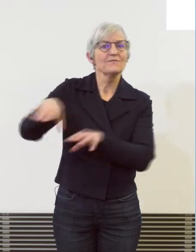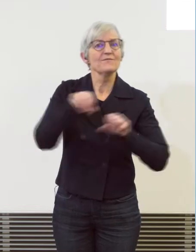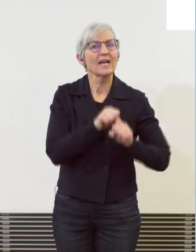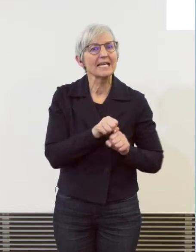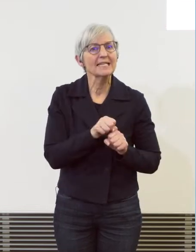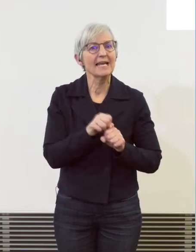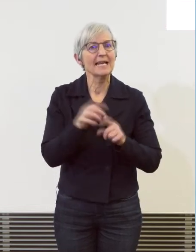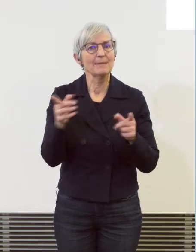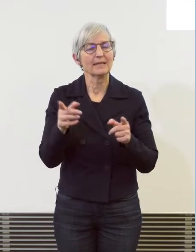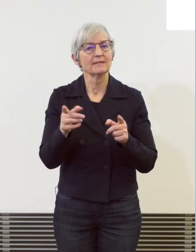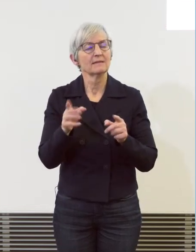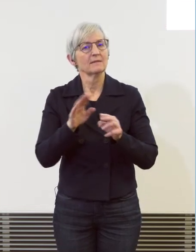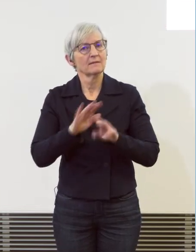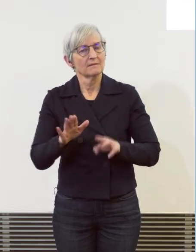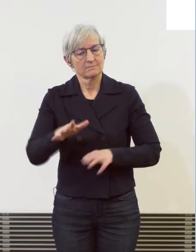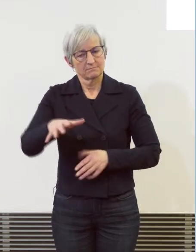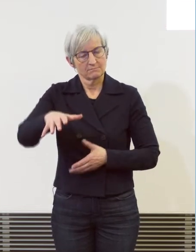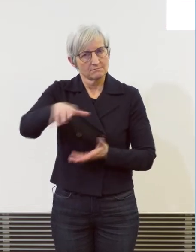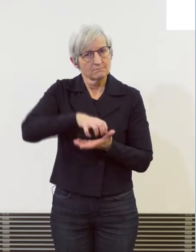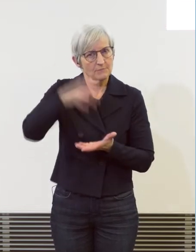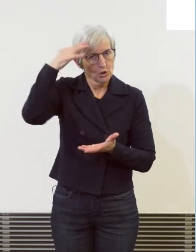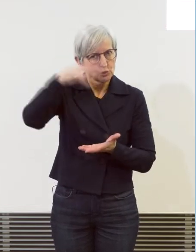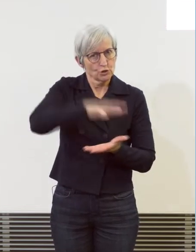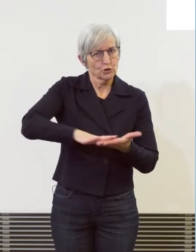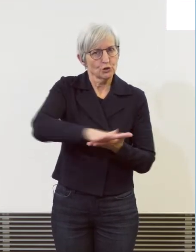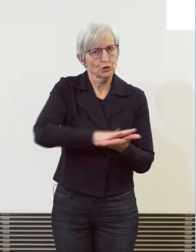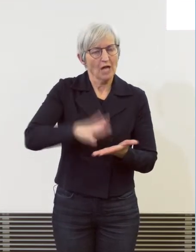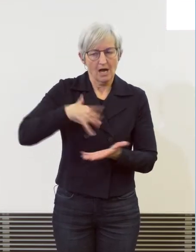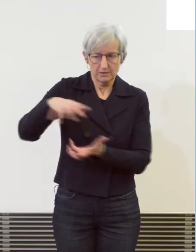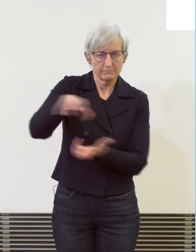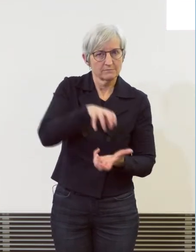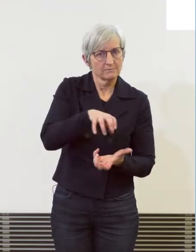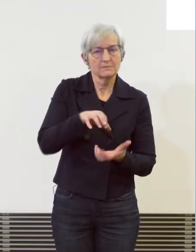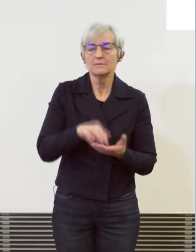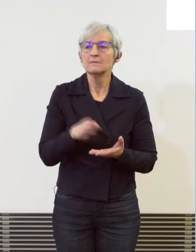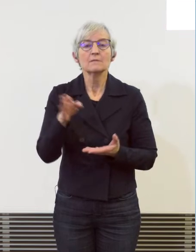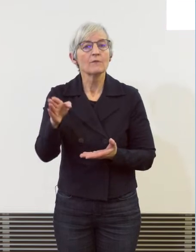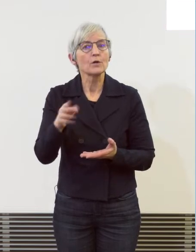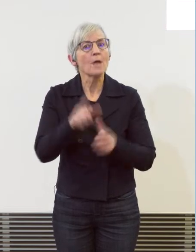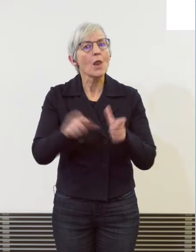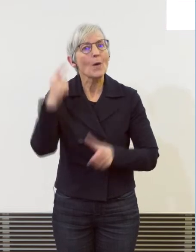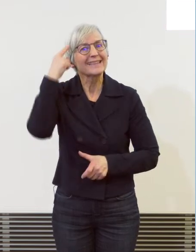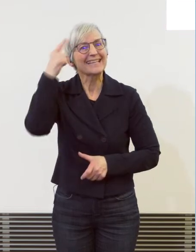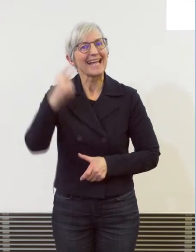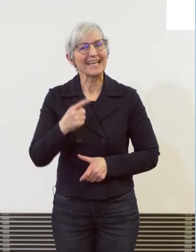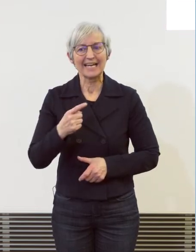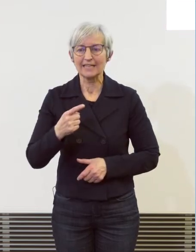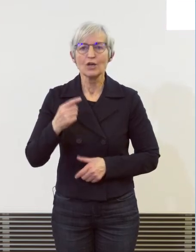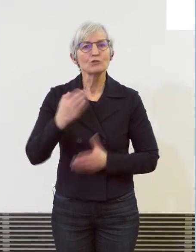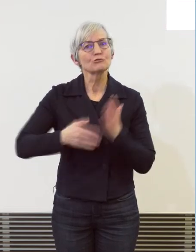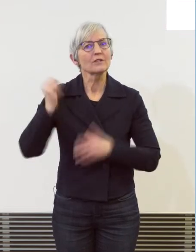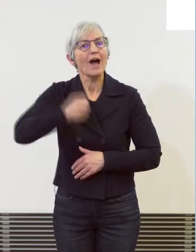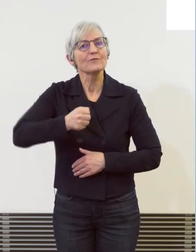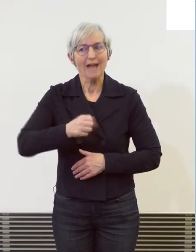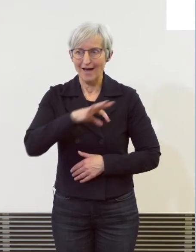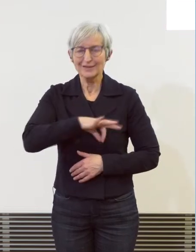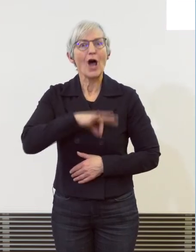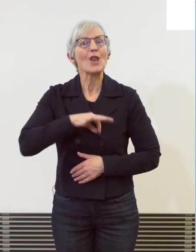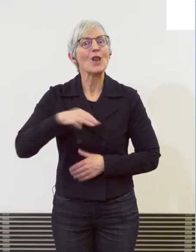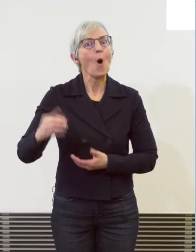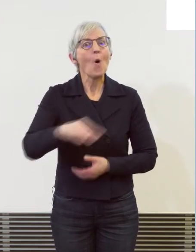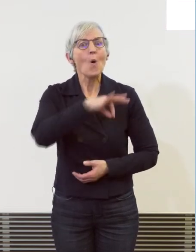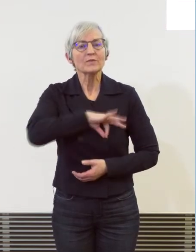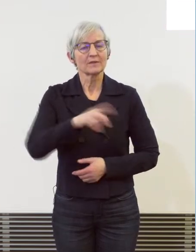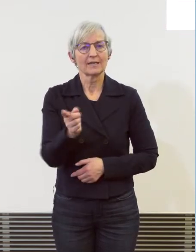sicherzustellen. Unser Motto ist, Straftaten sollen sich einfach nicht lohnen. Da haben wir einige internationale